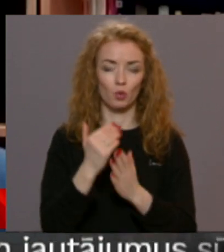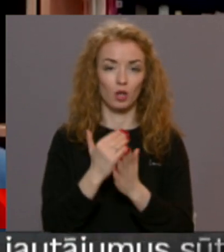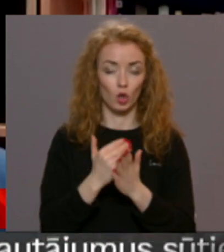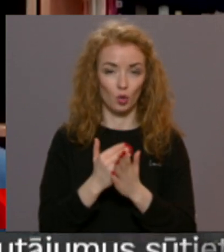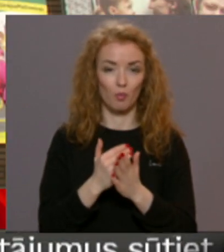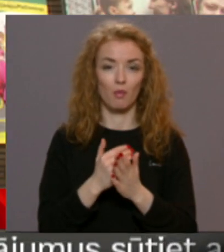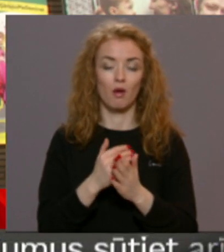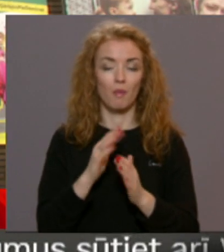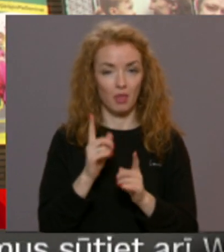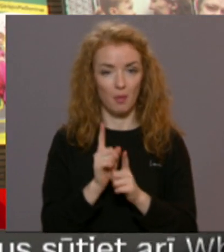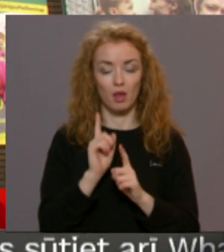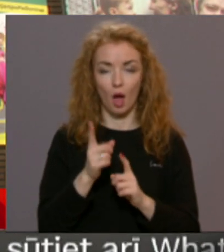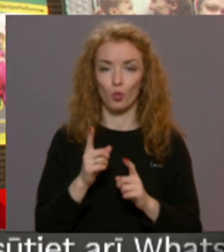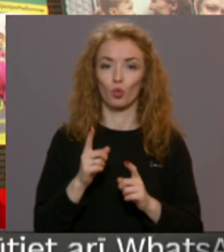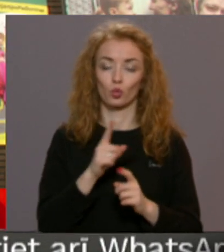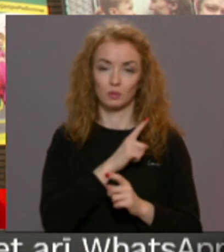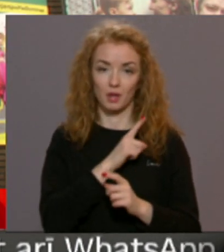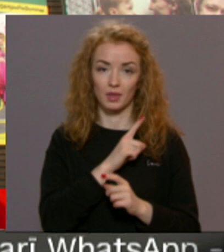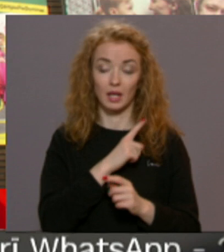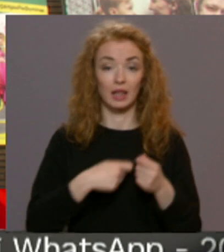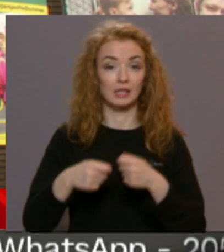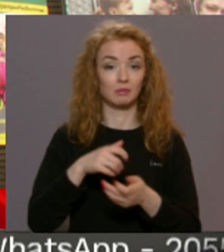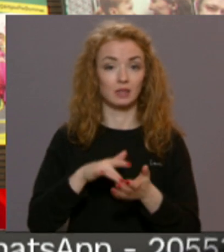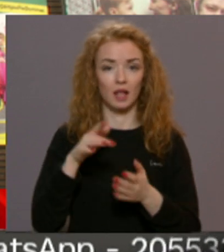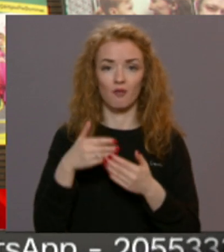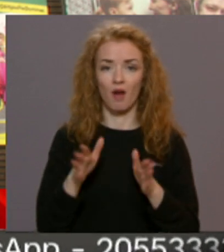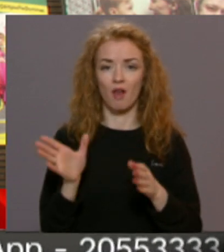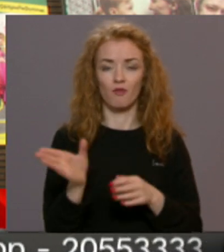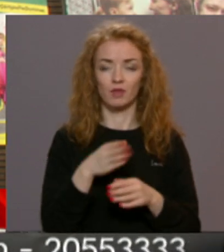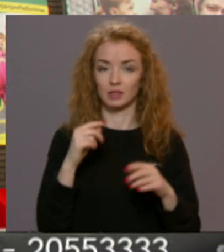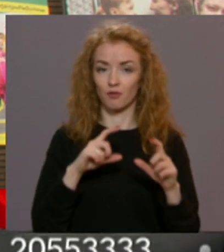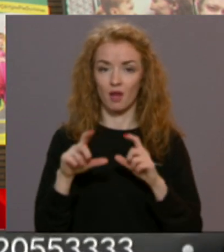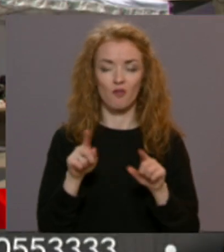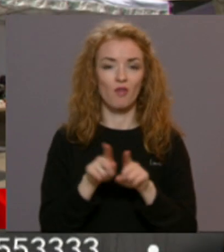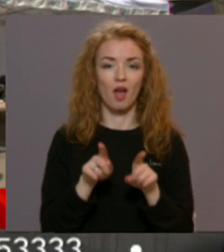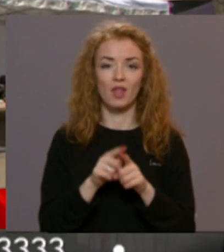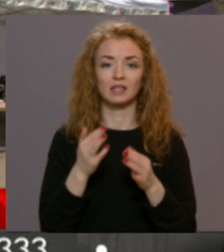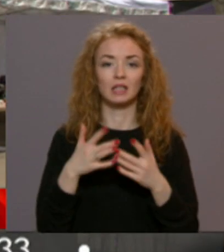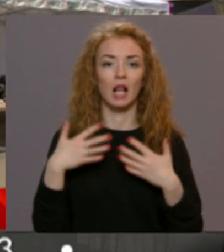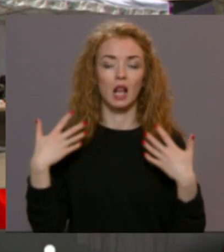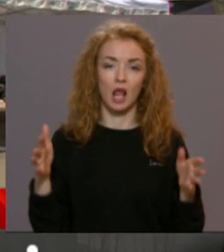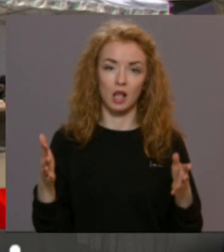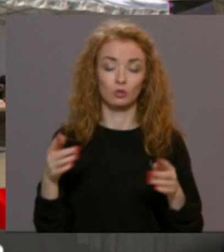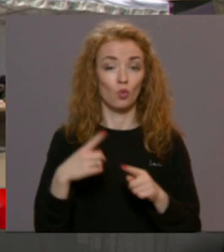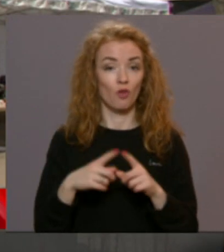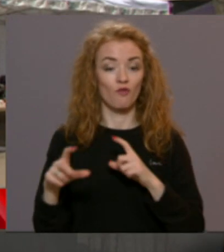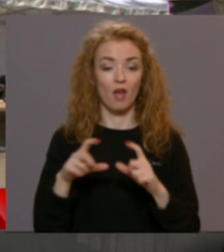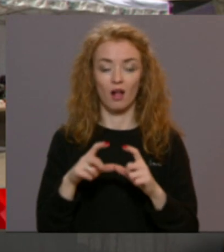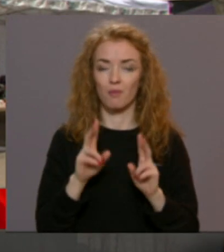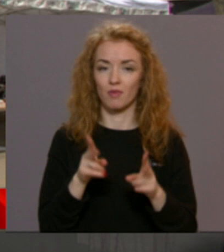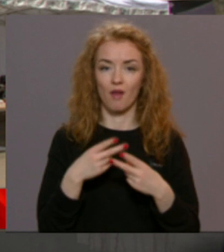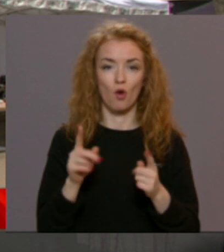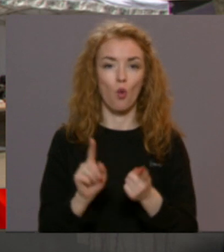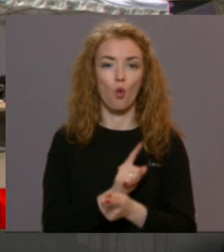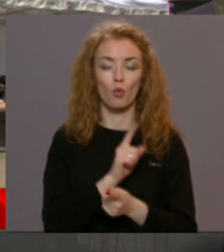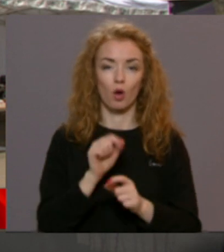būt modriem. Tirzniecības centros strādāt varēs visi veikali, neatkarīgi no Tirzniecības centra platības, un veikaliem vairs nevajadzēs